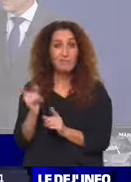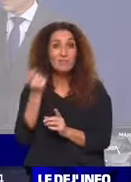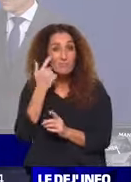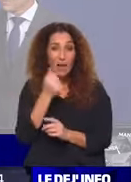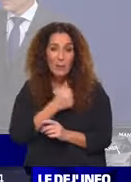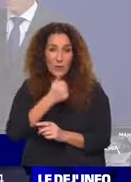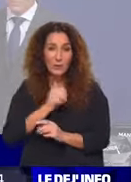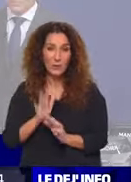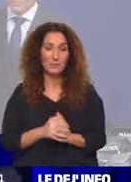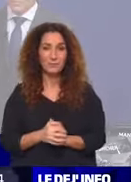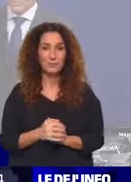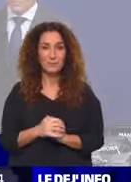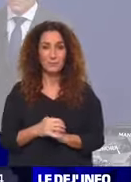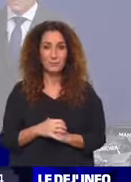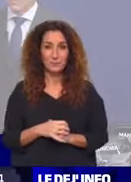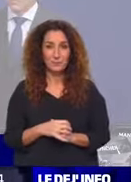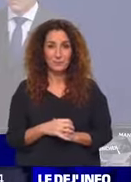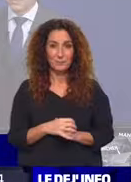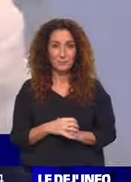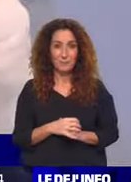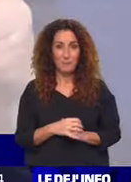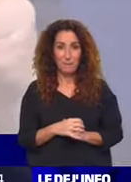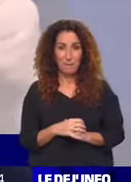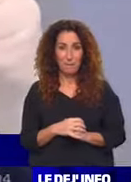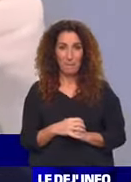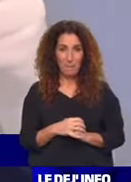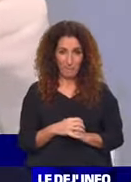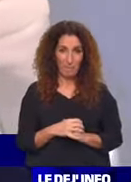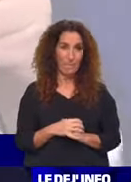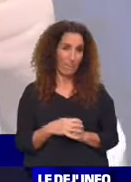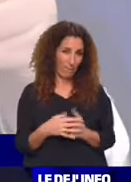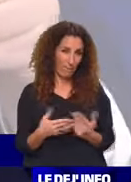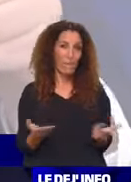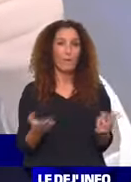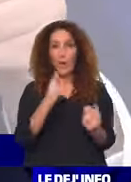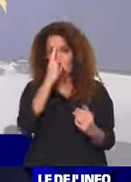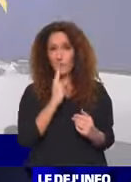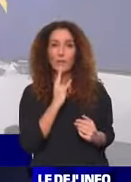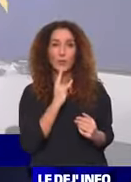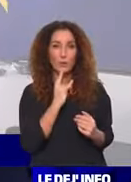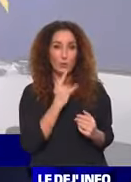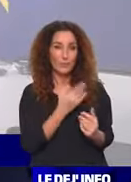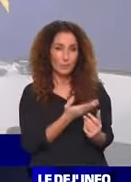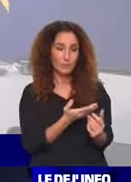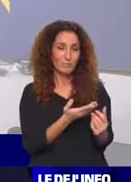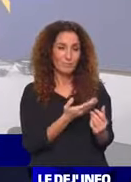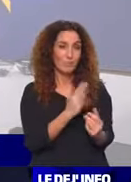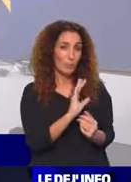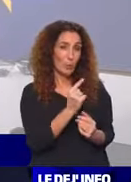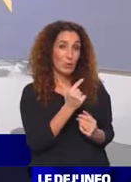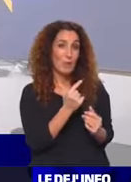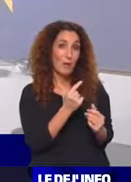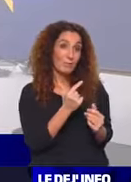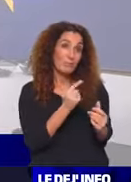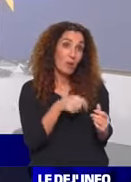patience pour l'adversaire des Lillois en huitième de finale. Juventus. Et donc, normalement, l'autre boule, ce sera le PSG. Sinon, il y un gros